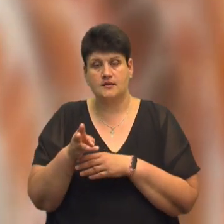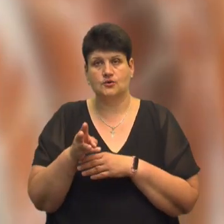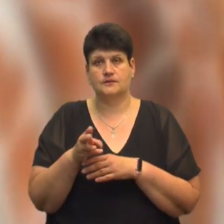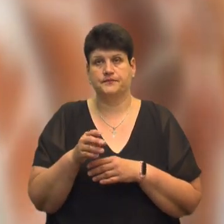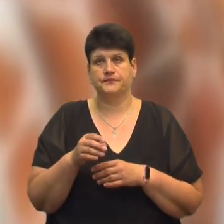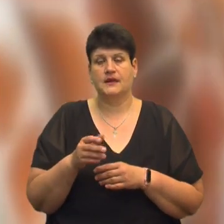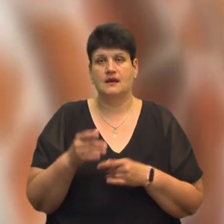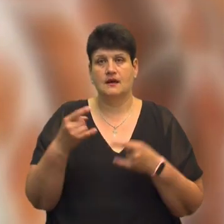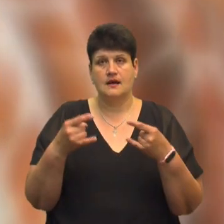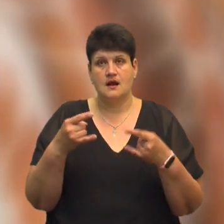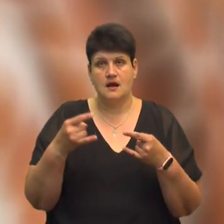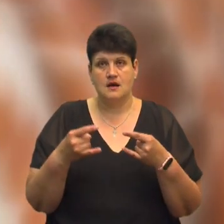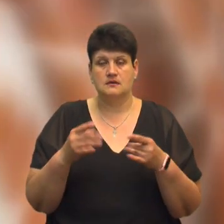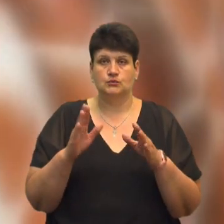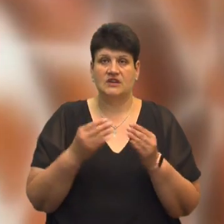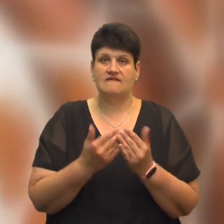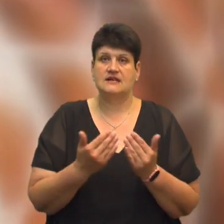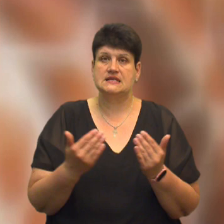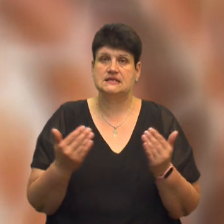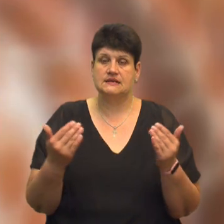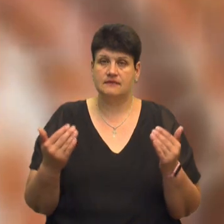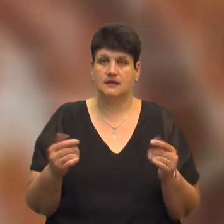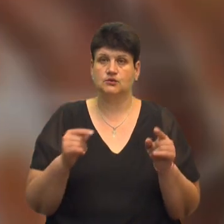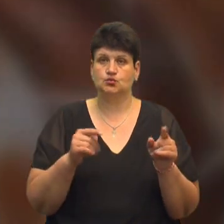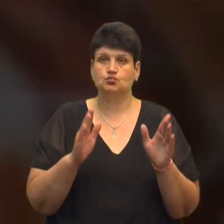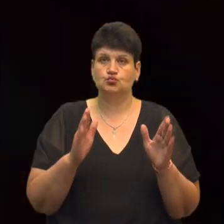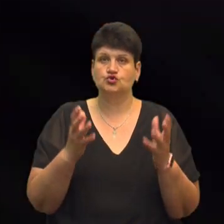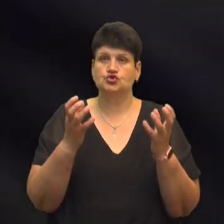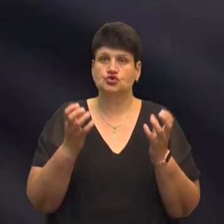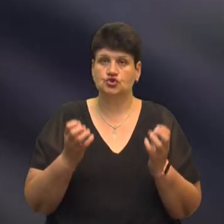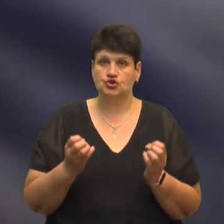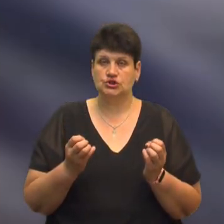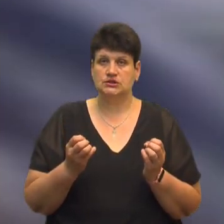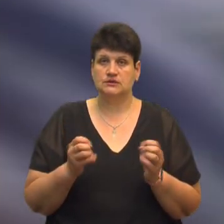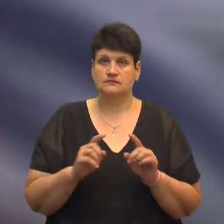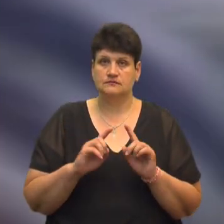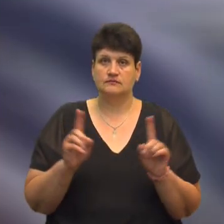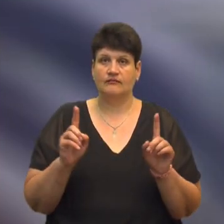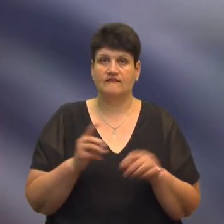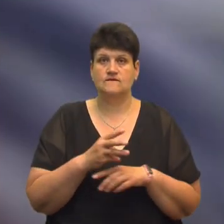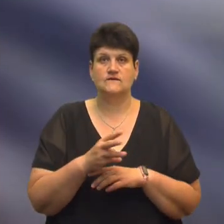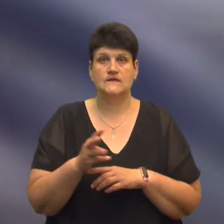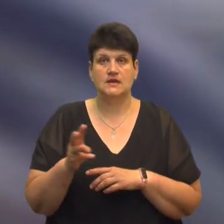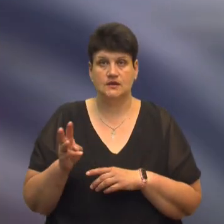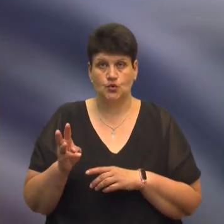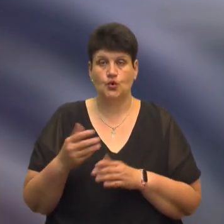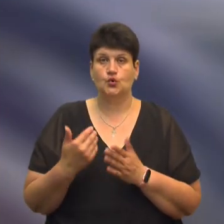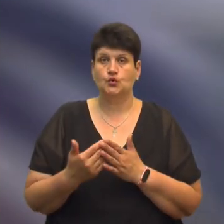того, що буде виставка, тут буде ще те, якби, анімаційне відео. Тобто,